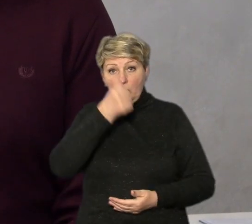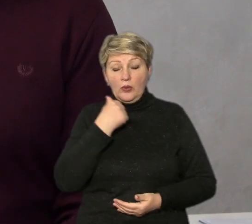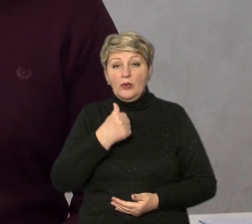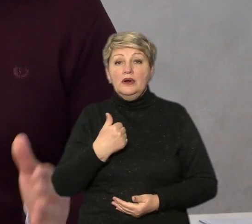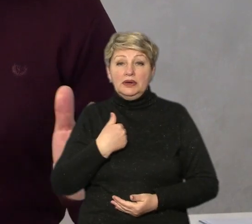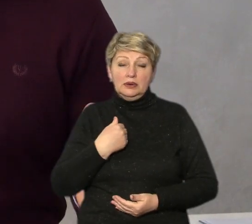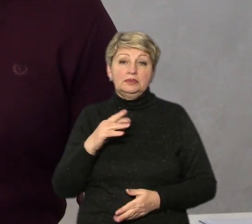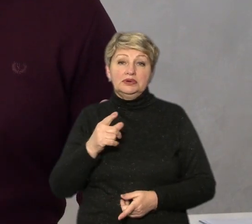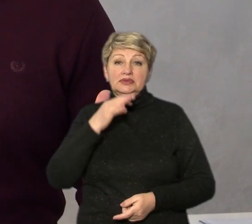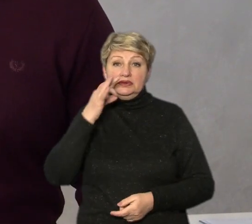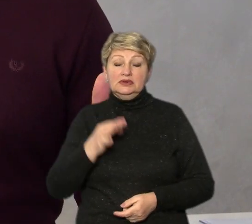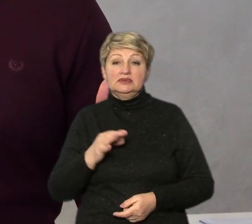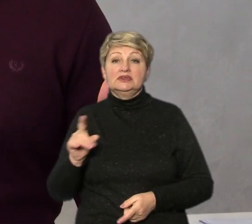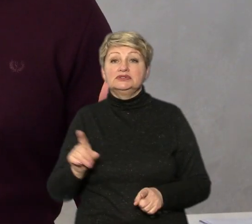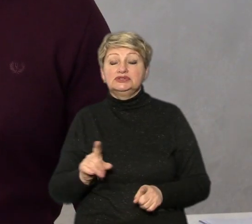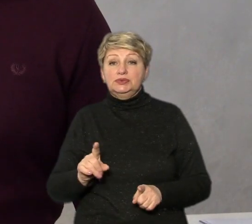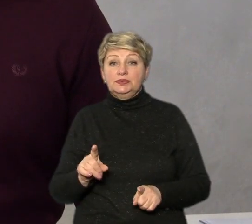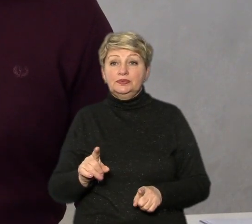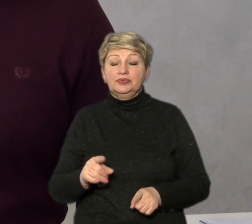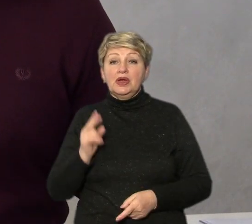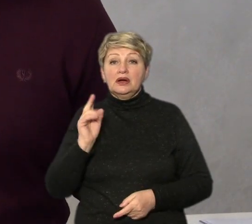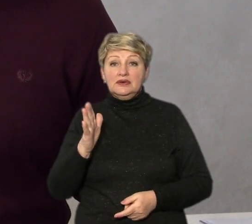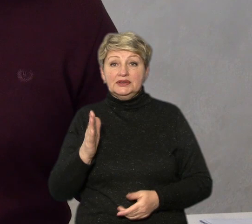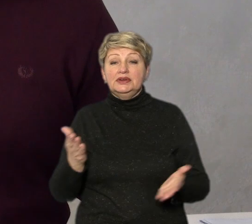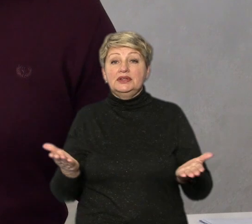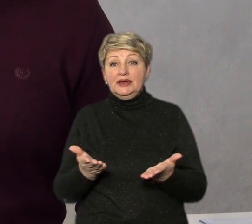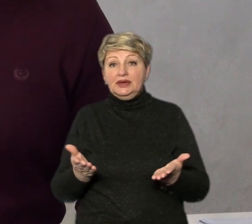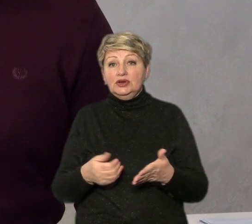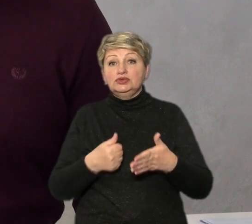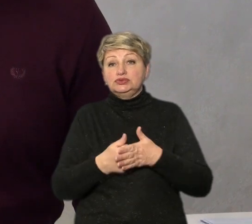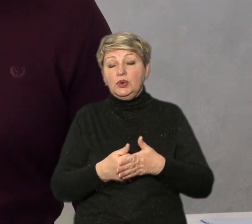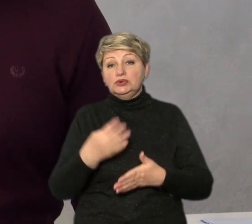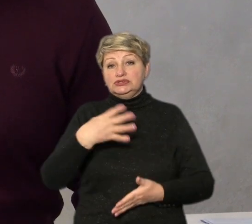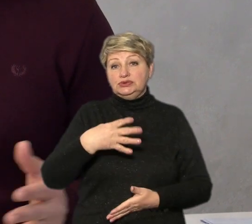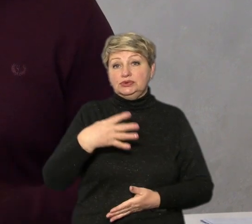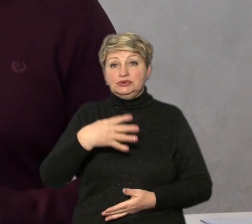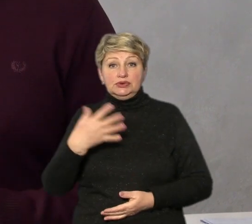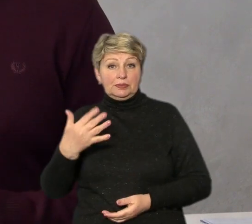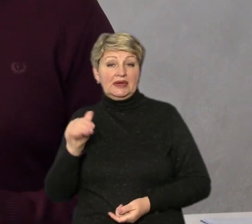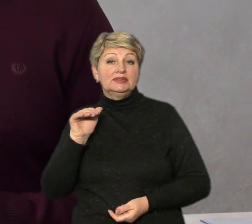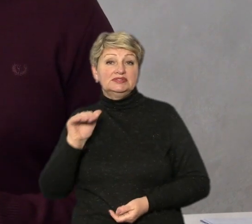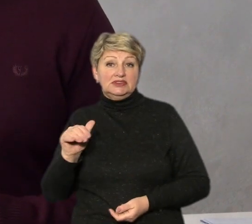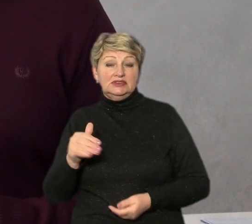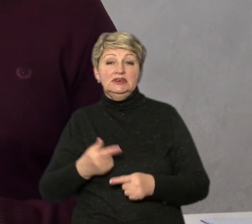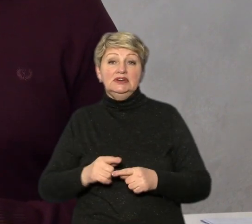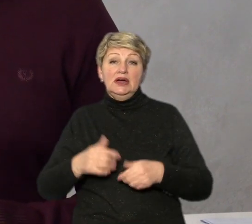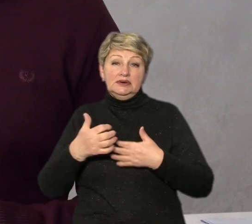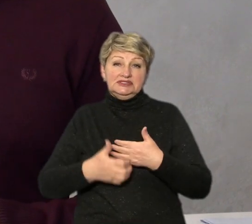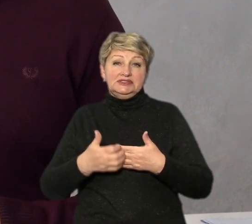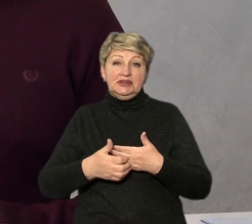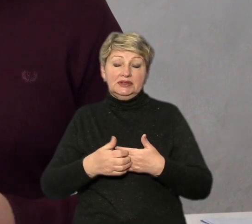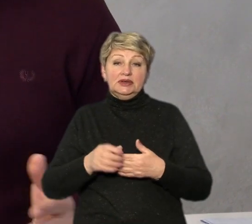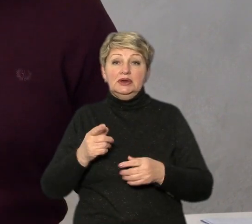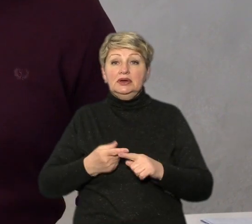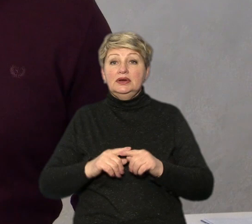констатував би саме вузький сегмент, саме квартири, які десь до 40-45 тисяч, в середньому я б констатував би